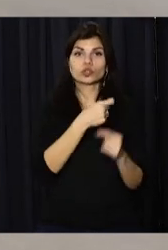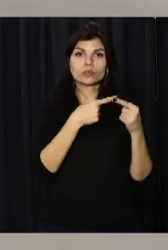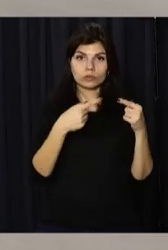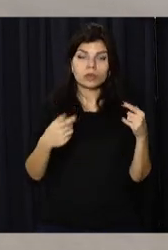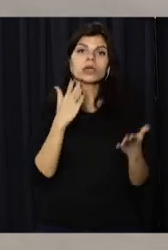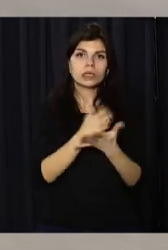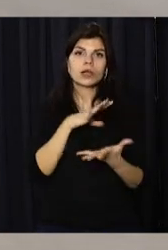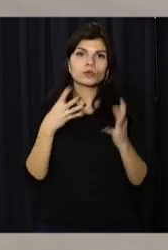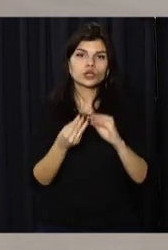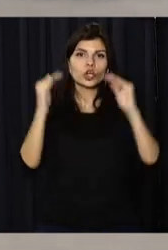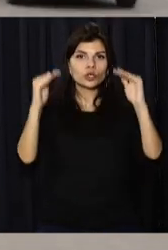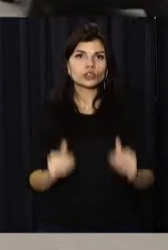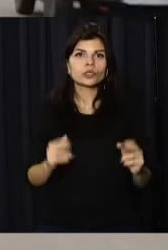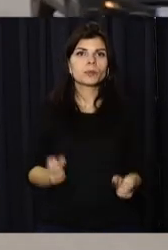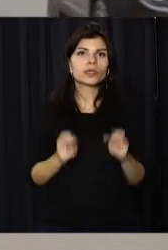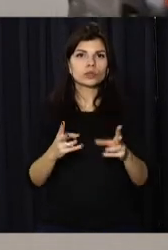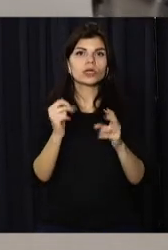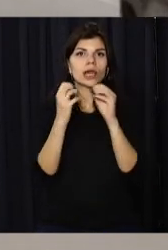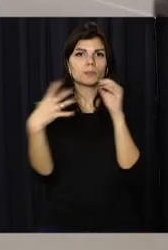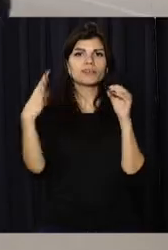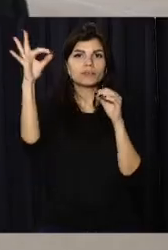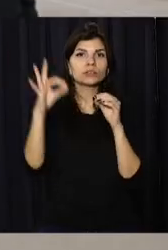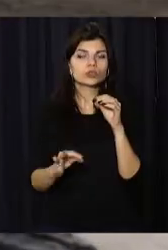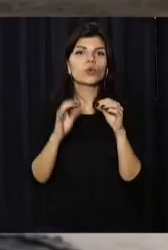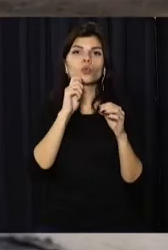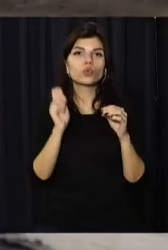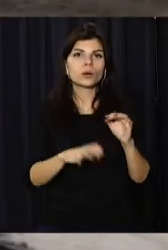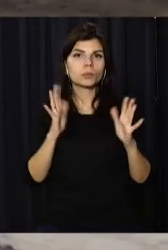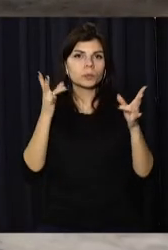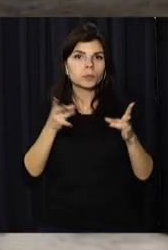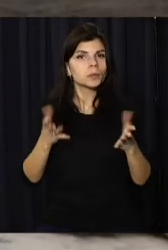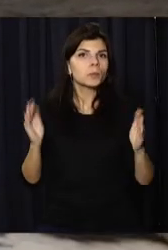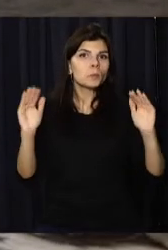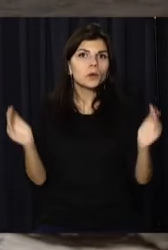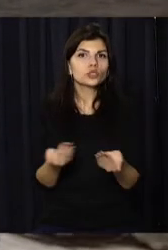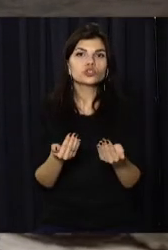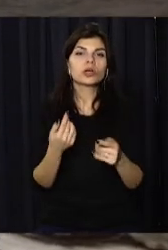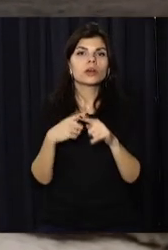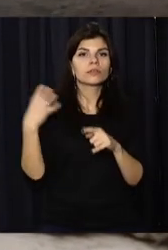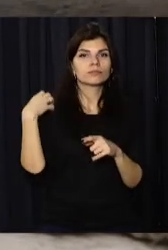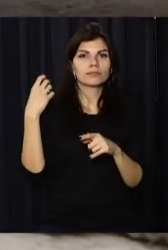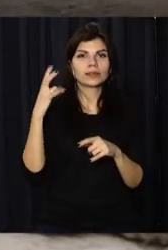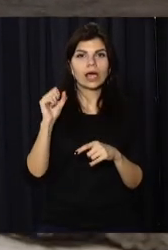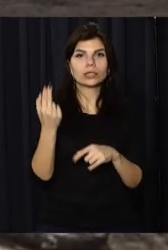має результат. Зниження злочинності на 15% в Україні, повідомив очільник Нацполіції.